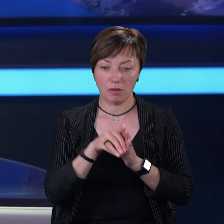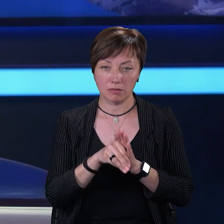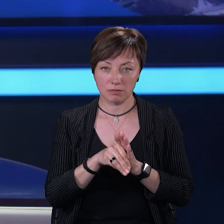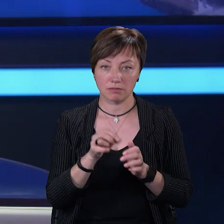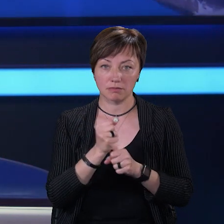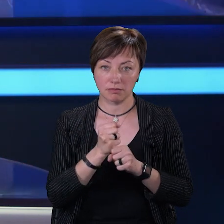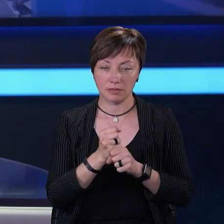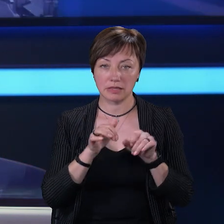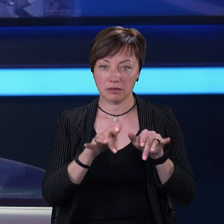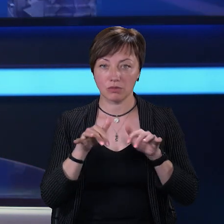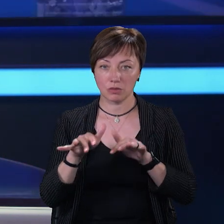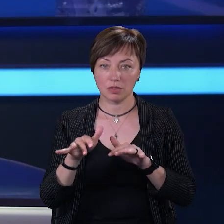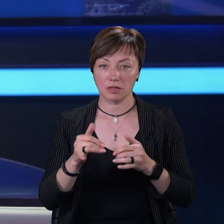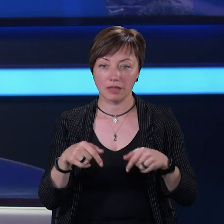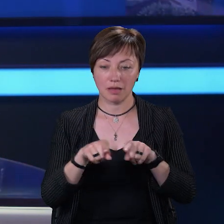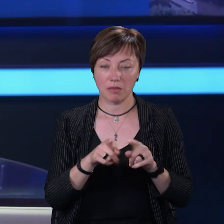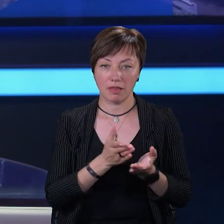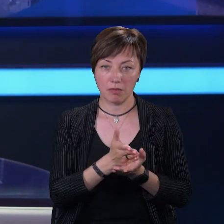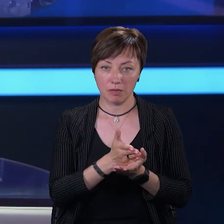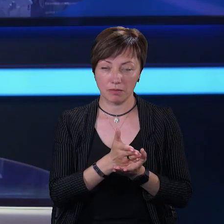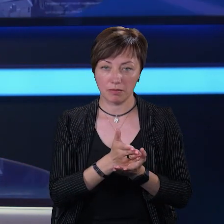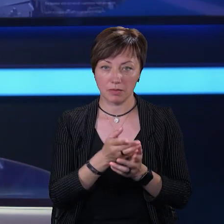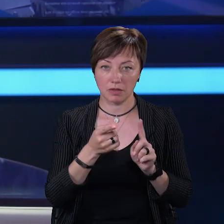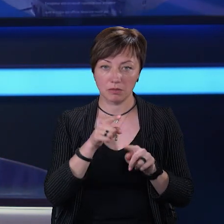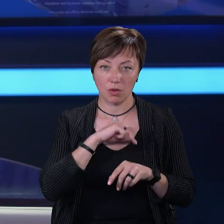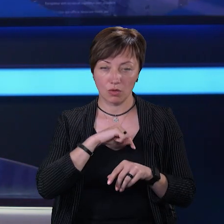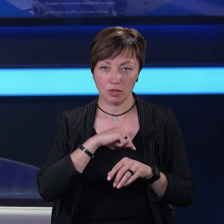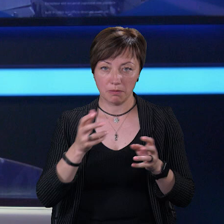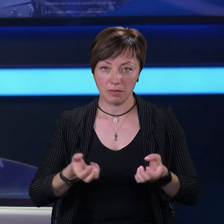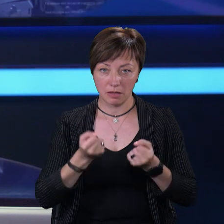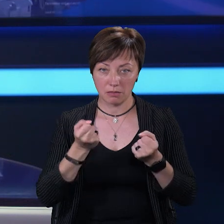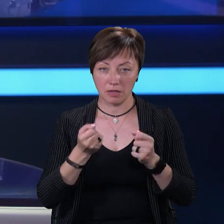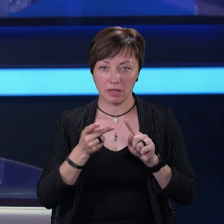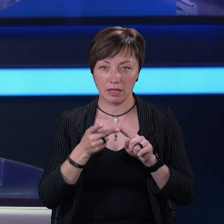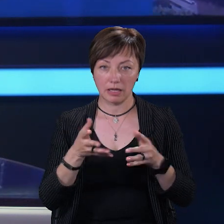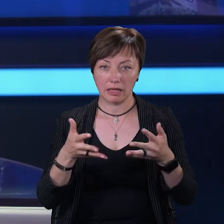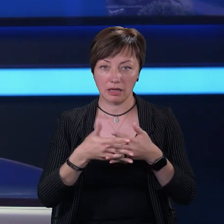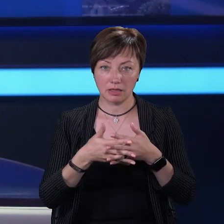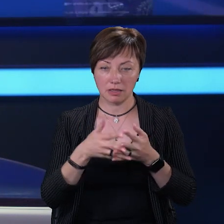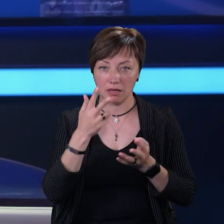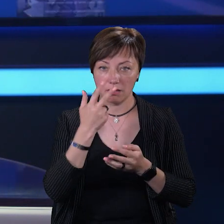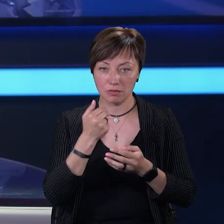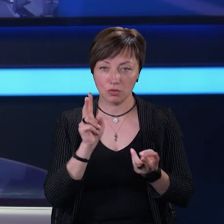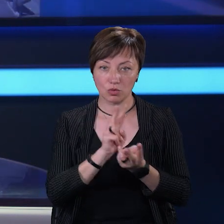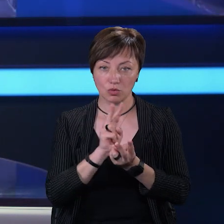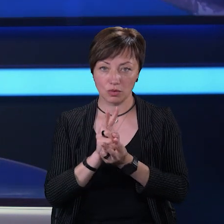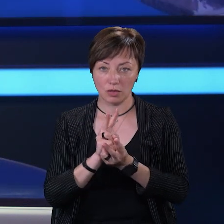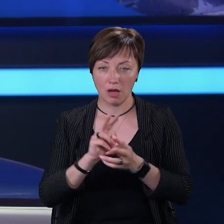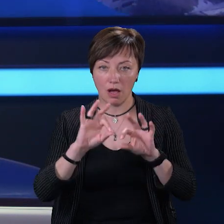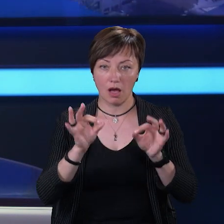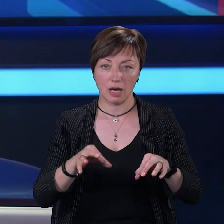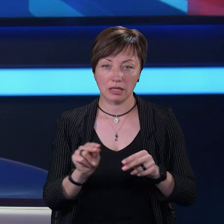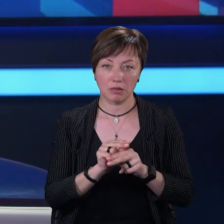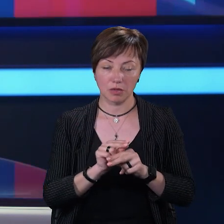влаштовуватимуть заходи за такими напрямками – психологічна підтримка, інтеграційно-адаптивні зустрічі, арт